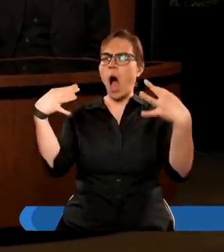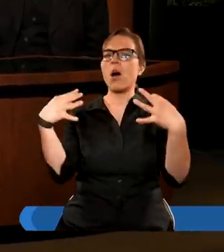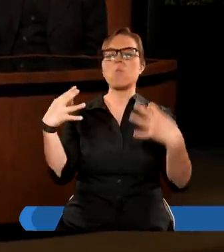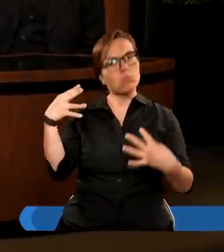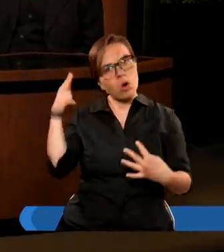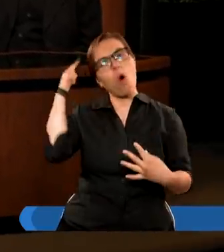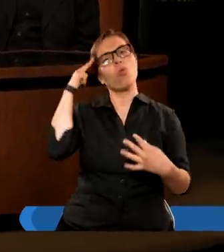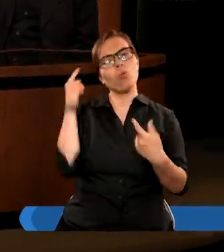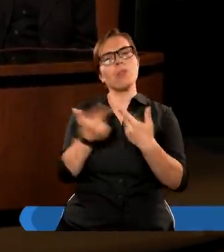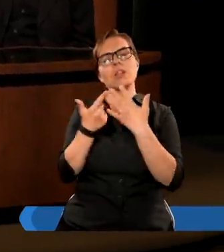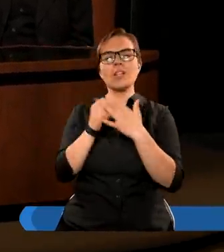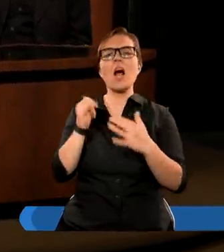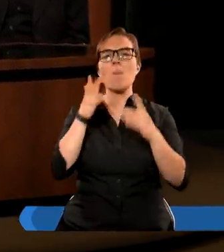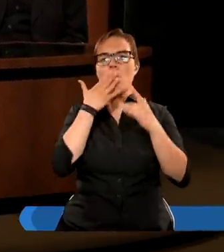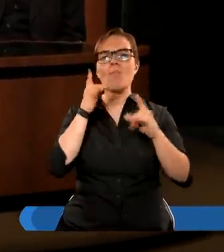bliski.